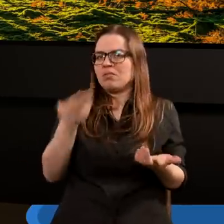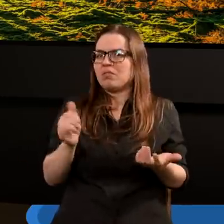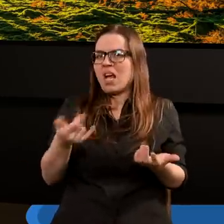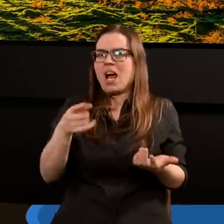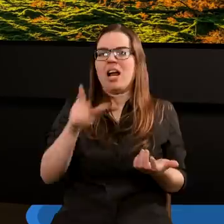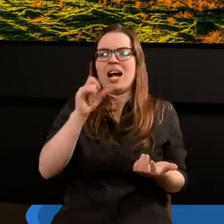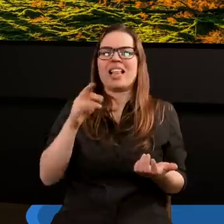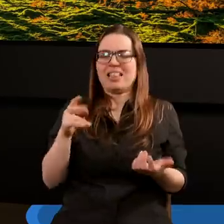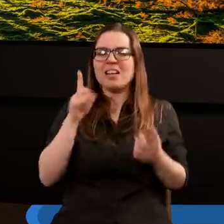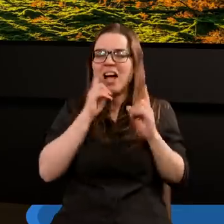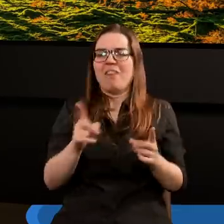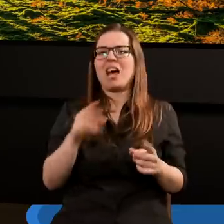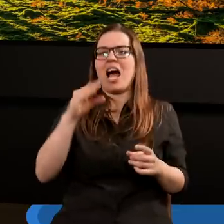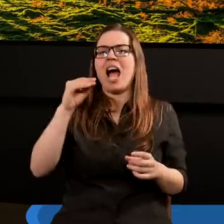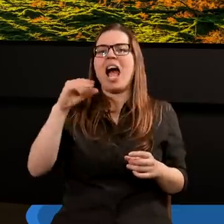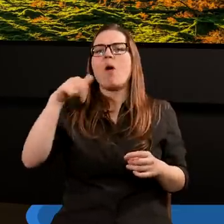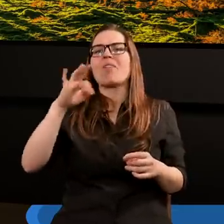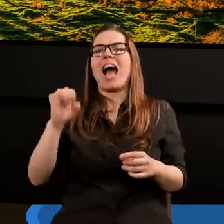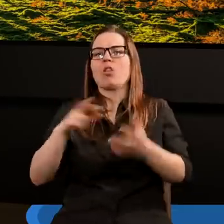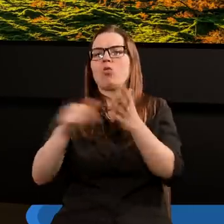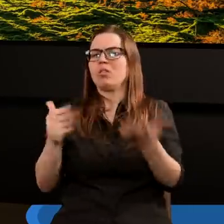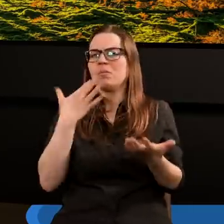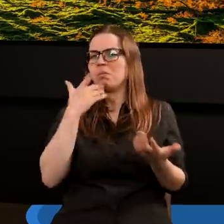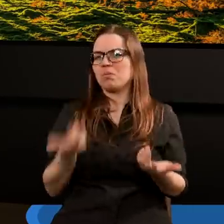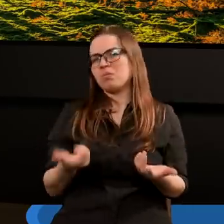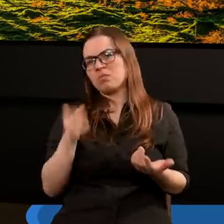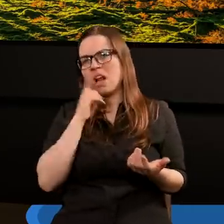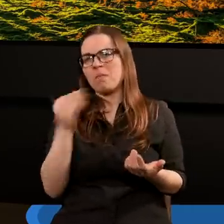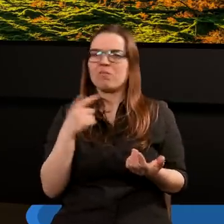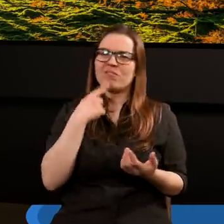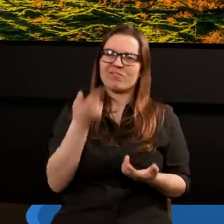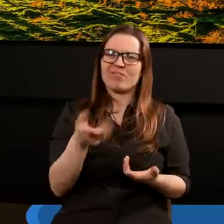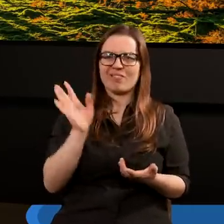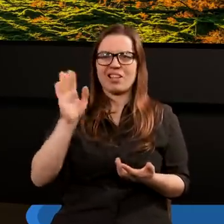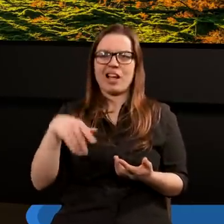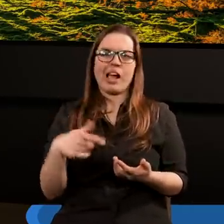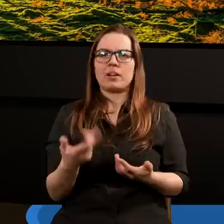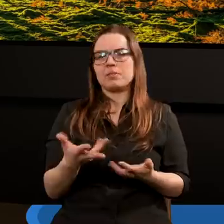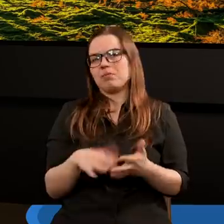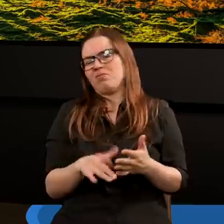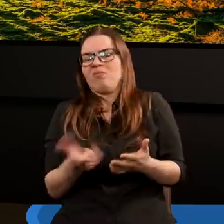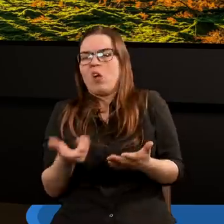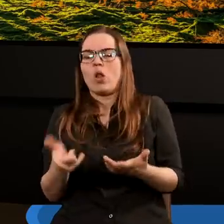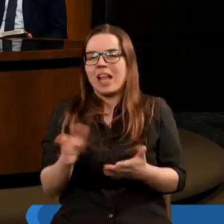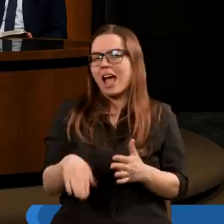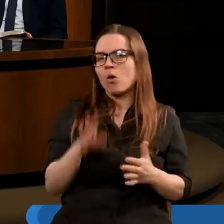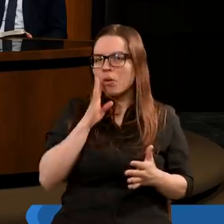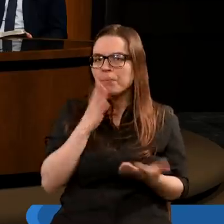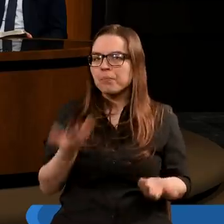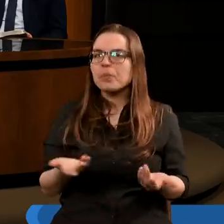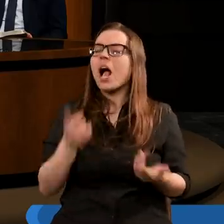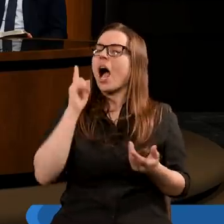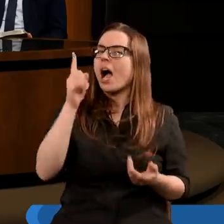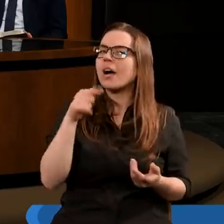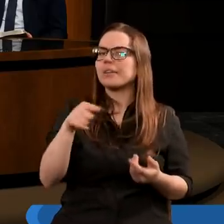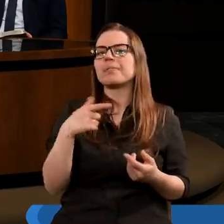literalna rzeka Eufrat dzisiaj obchodzi? No naprawdę możemy powiedzieć, o wyschła, no i co z tego? Więc na pewno